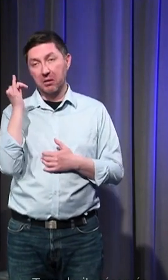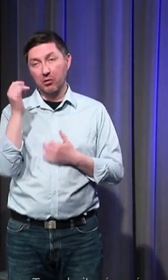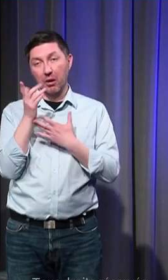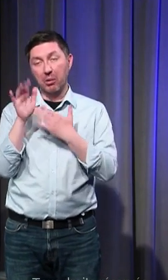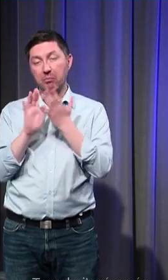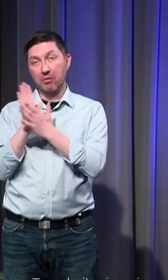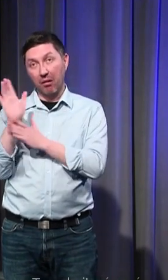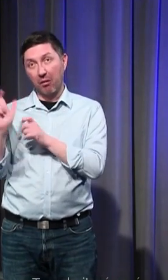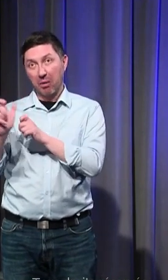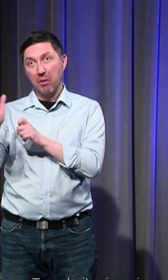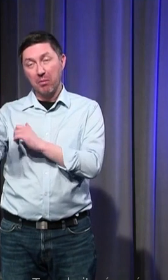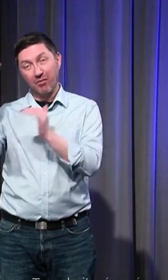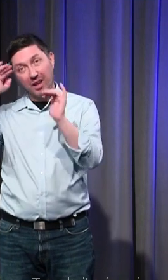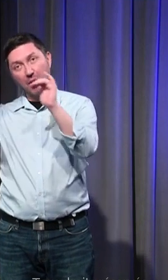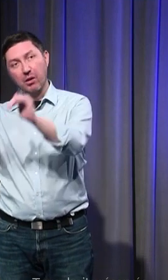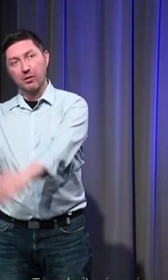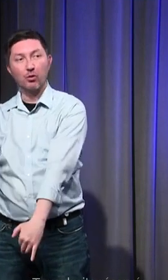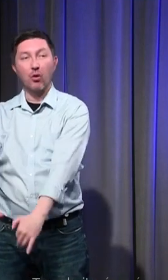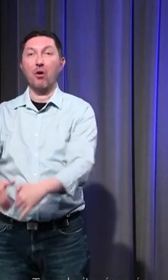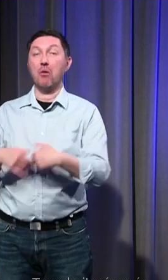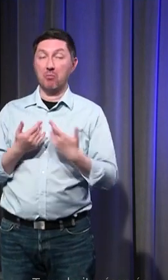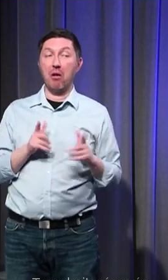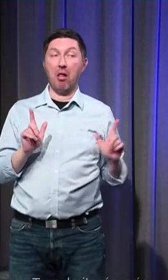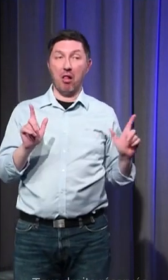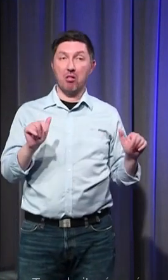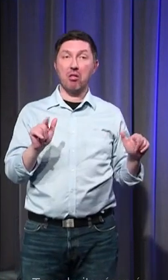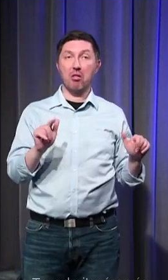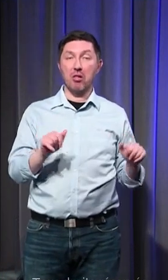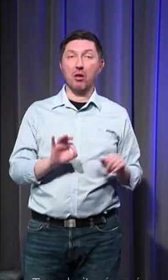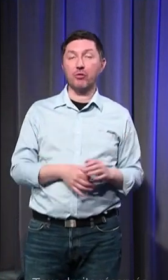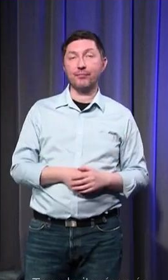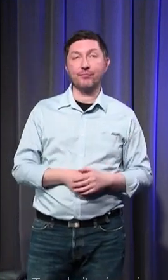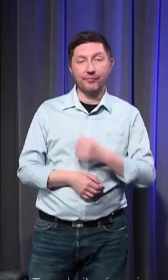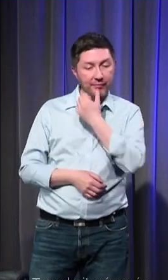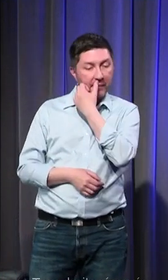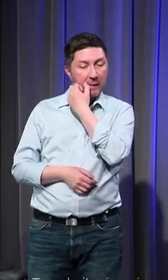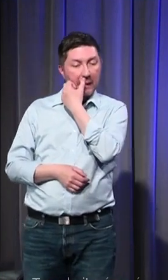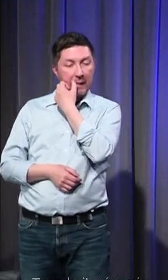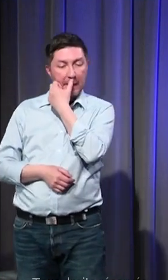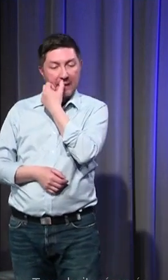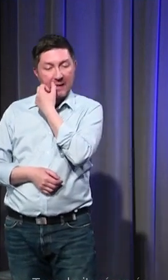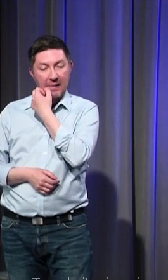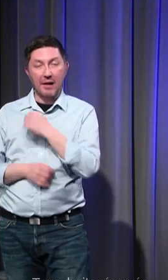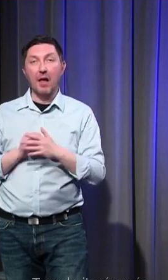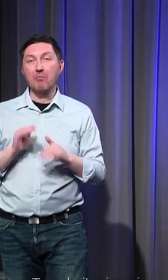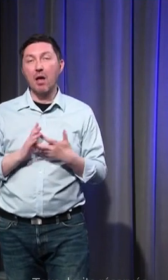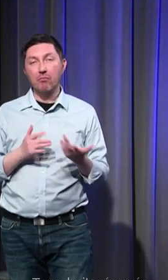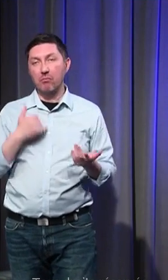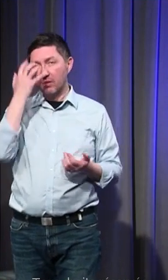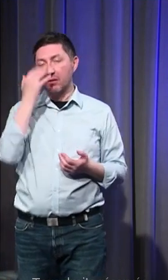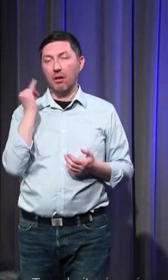dépression c'est des choses qui sont vraiment très très présentes dans les sources elles-mêmes et c'est même la mélancolie devient